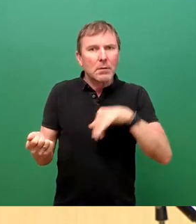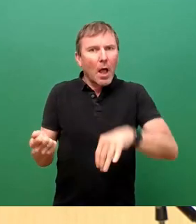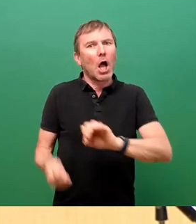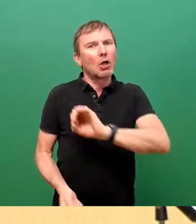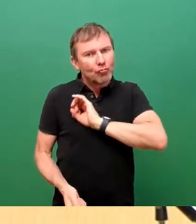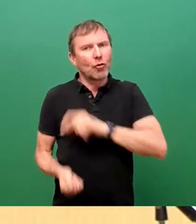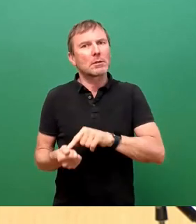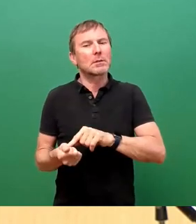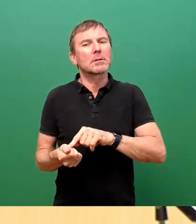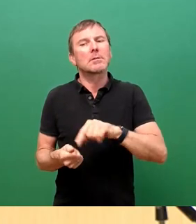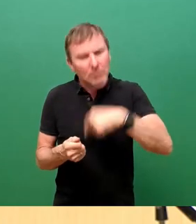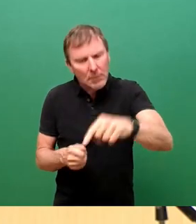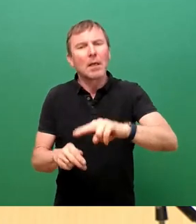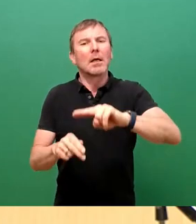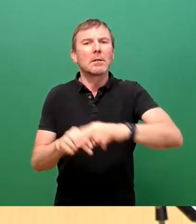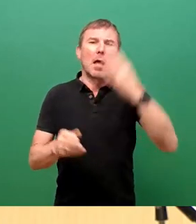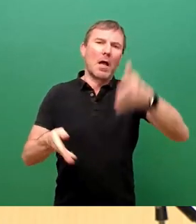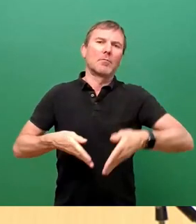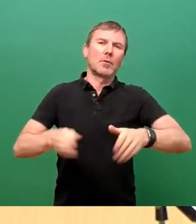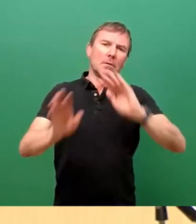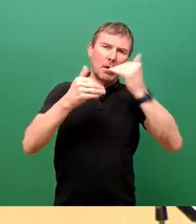eine sanierte Hauptstraße. Vielen Dank.